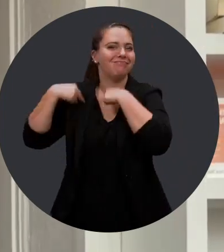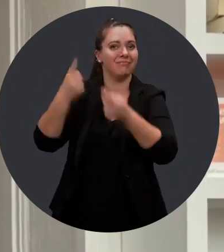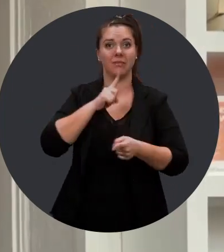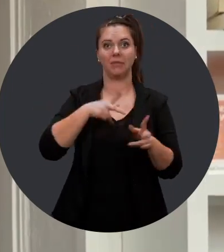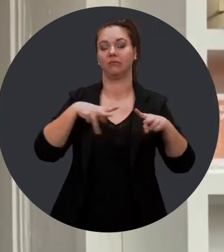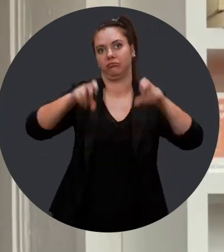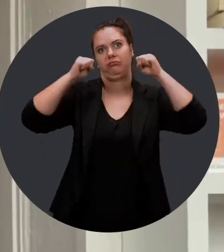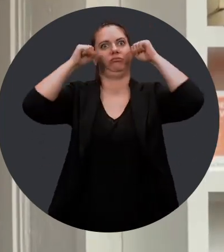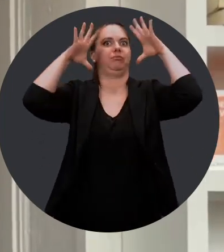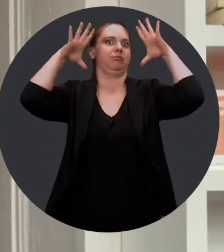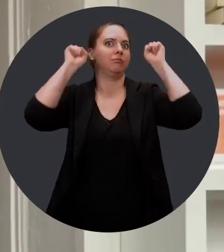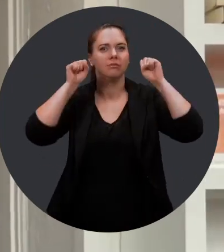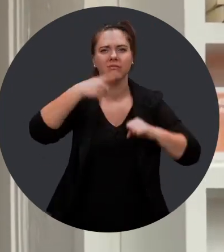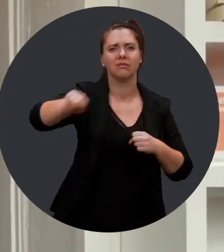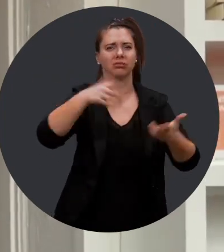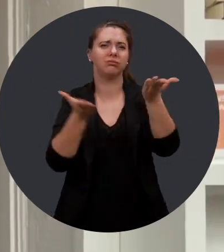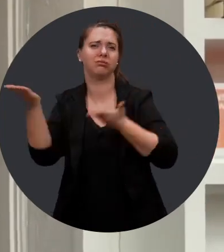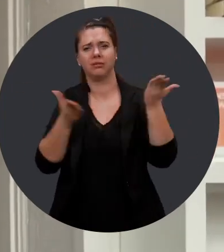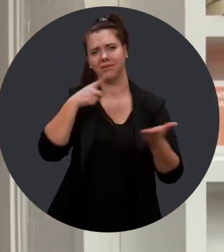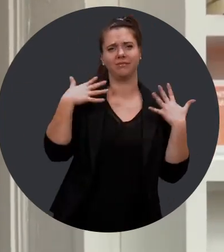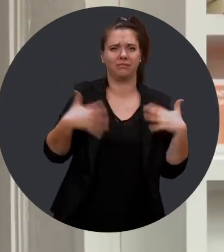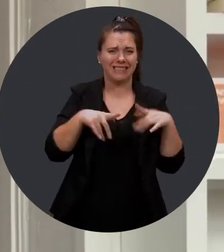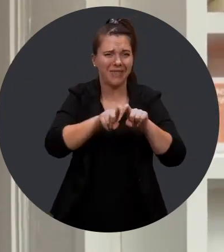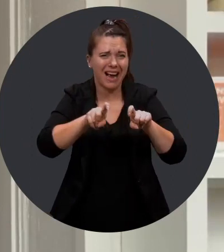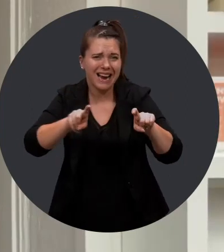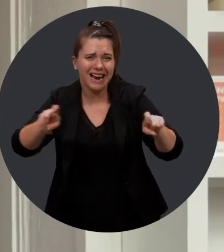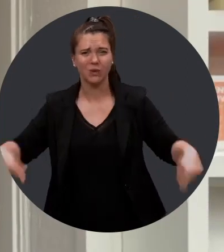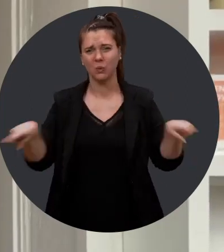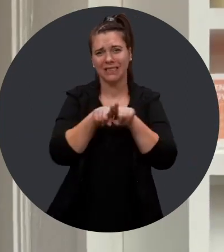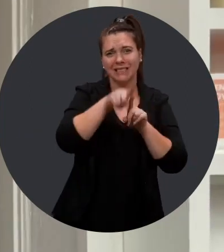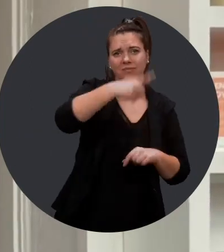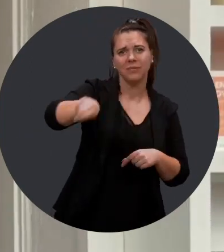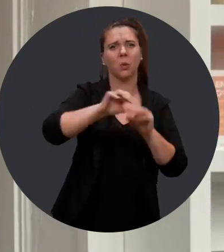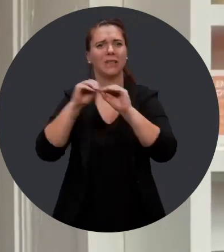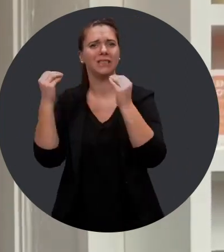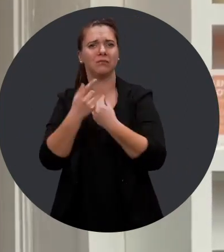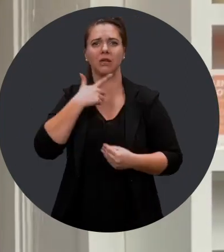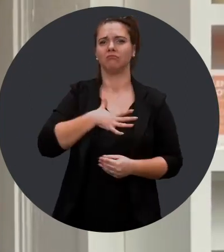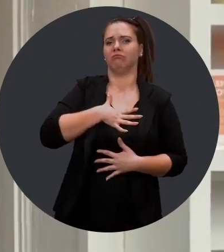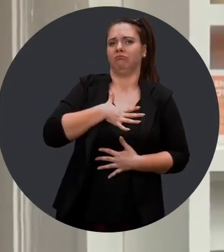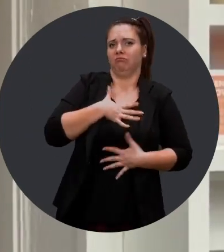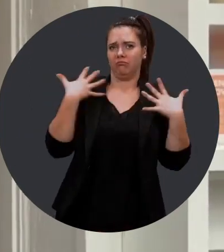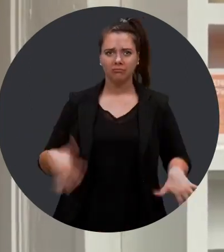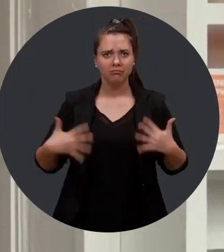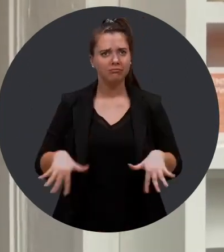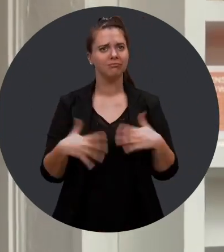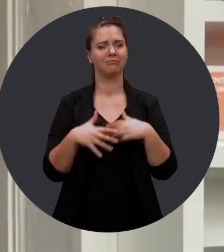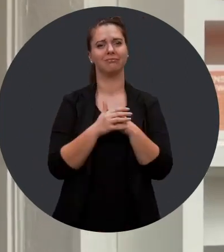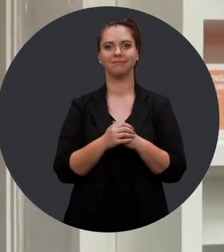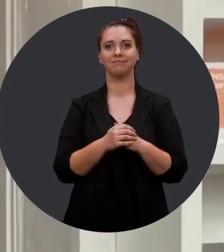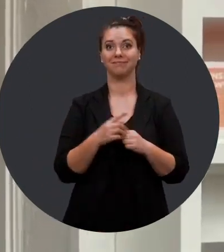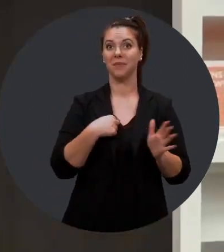vraiment épaté par la qualité des candidatures, autant des personnalités que des organismes. C'est vraiment très